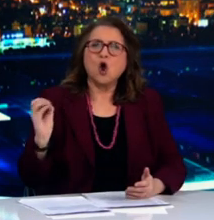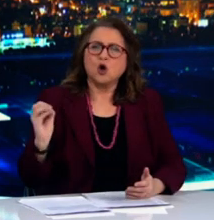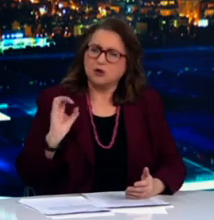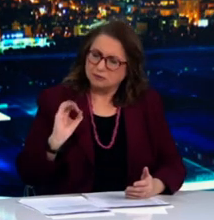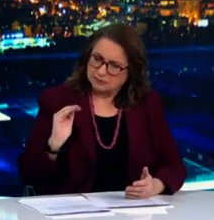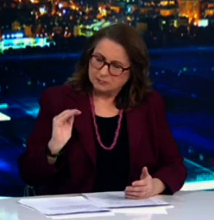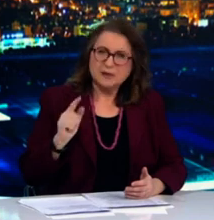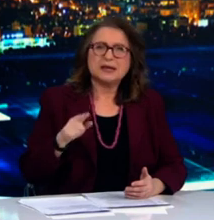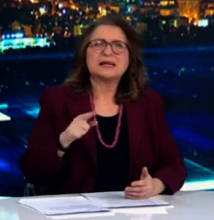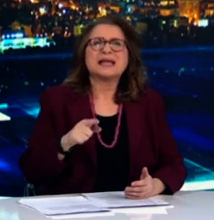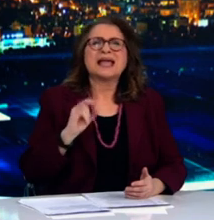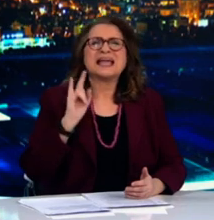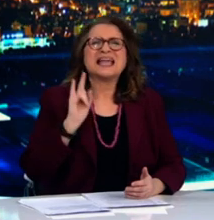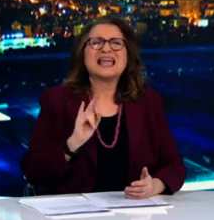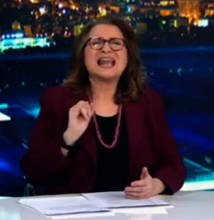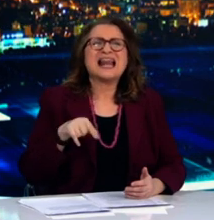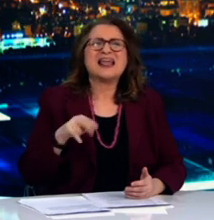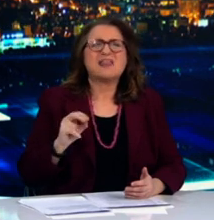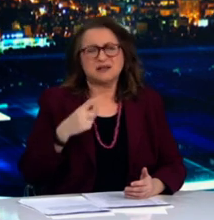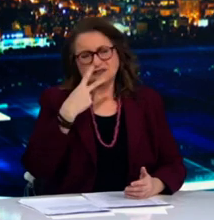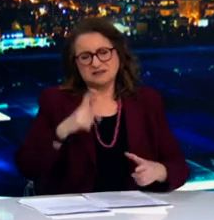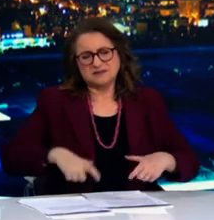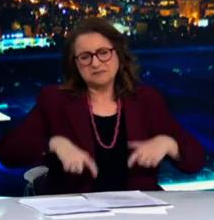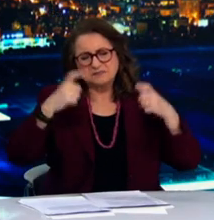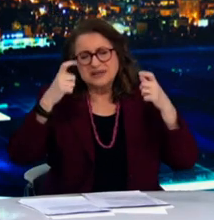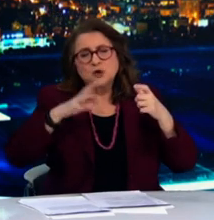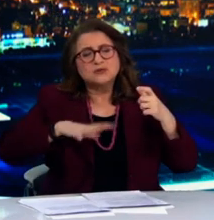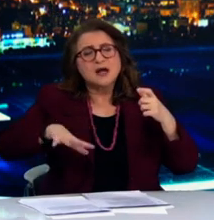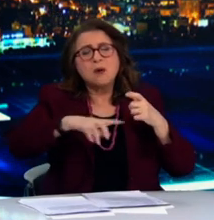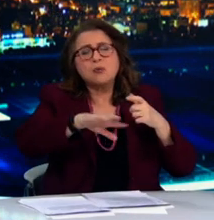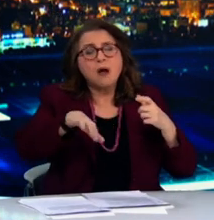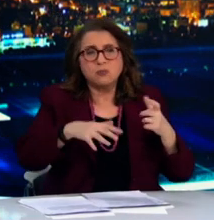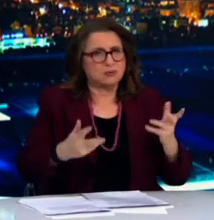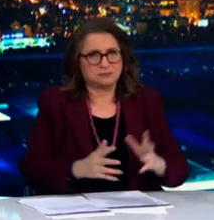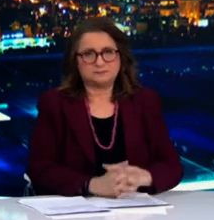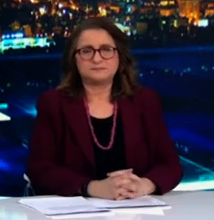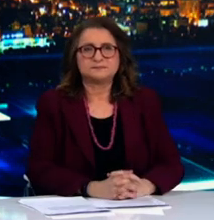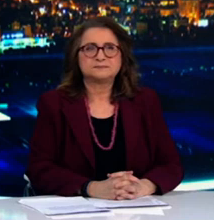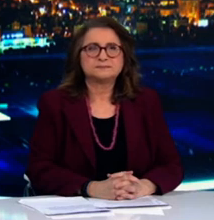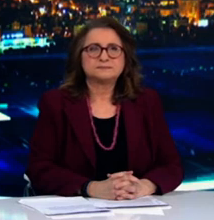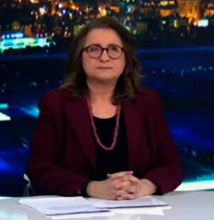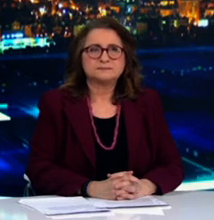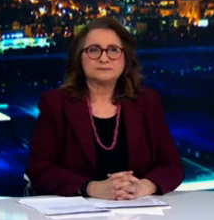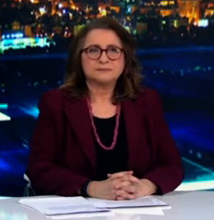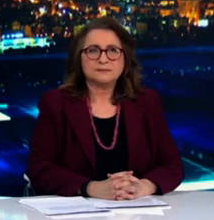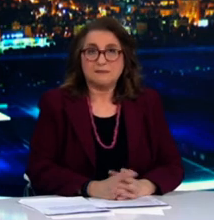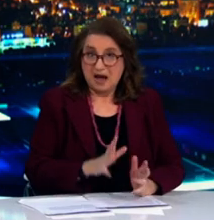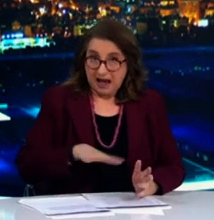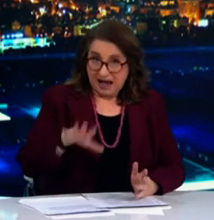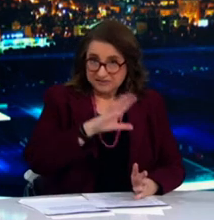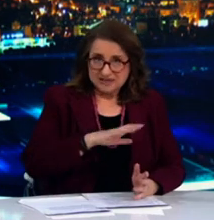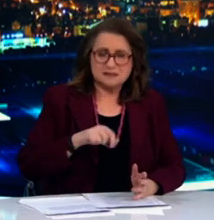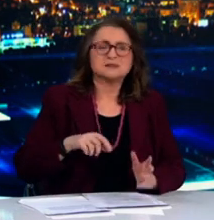καθώς και ο Δήμος Ήλιδας της Περιφερειακής Ενότητας Ιλίας. Οι υπόλοιπες περιοχές εντάσσονται στο επίπεδο αυξημένου κινδύνου δηλαδή στο κόκκινο.